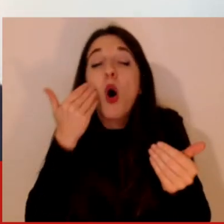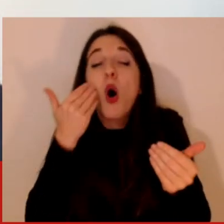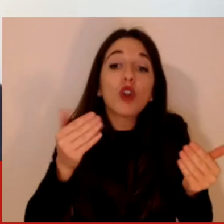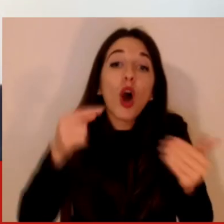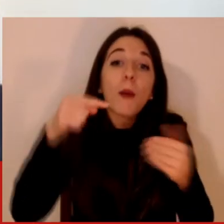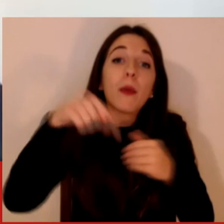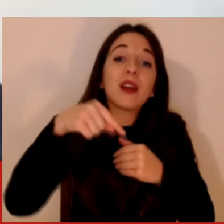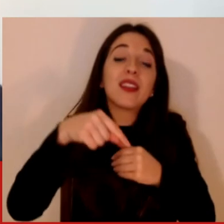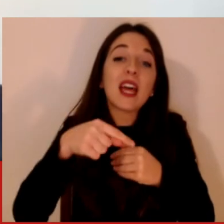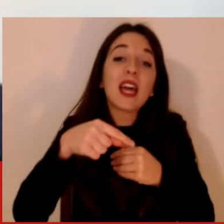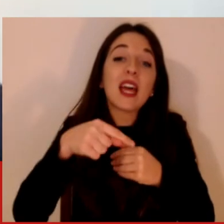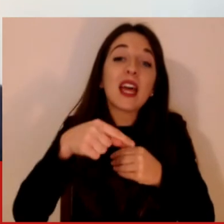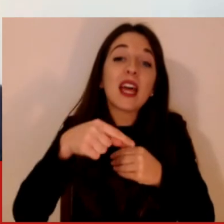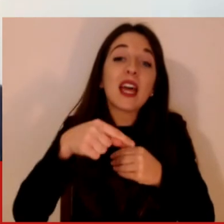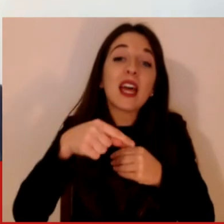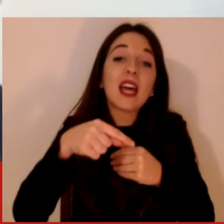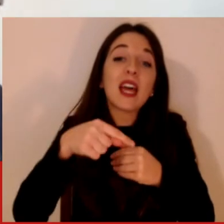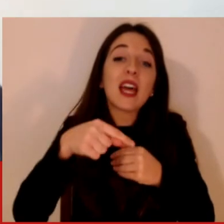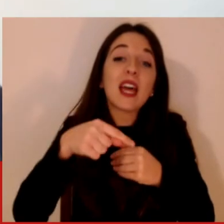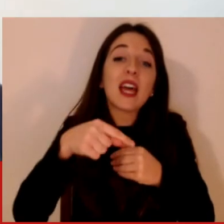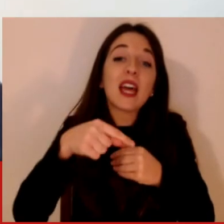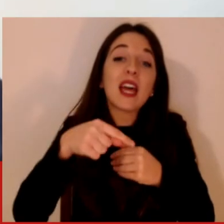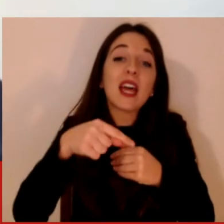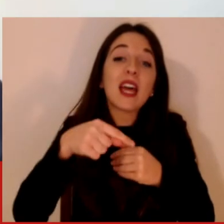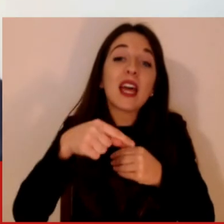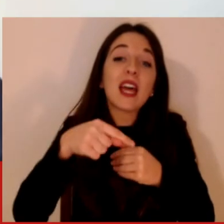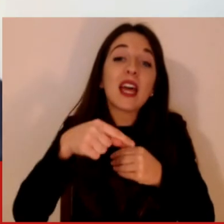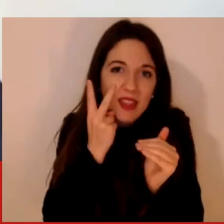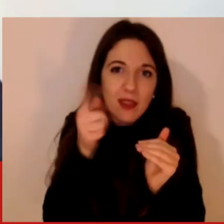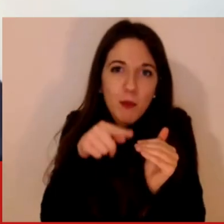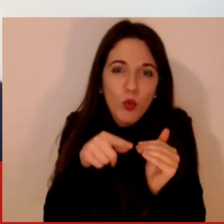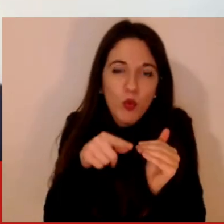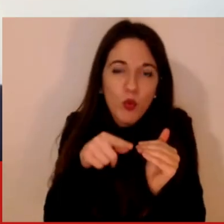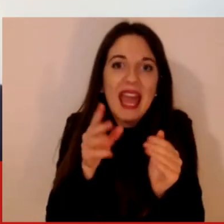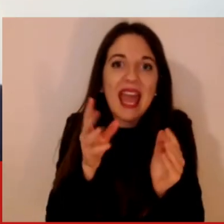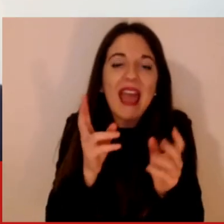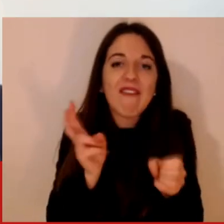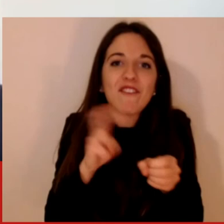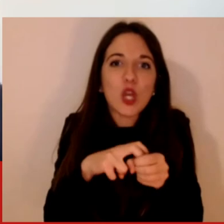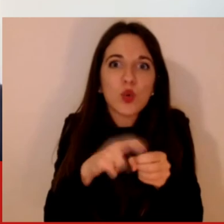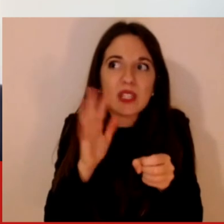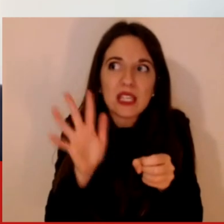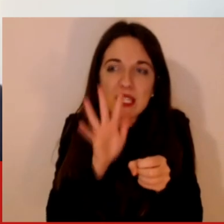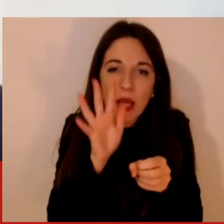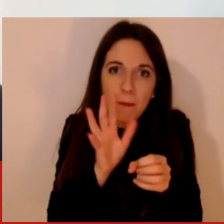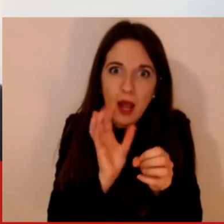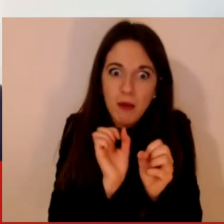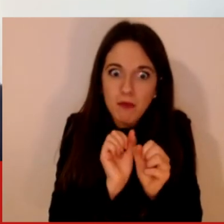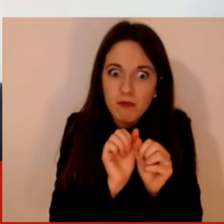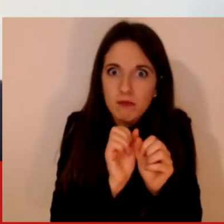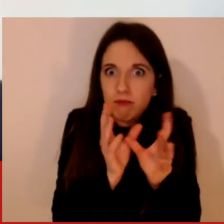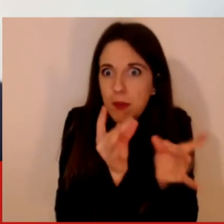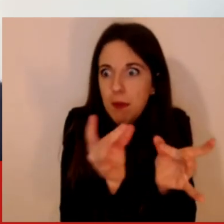varianti del virus che appaiono più trasmissibili e quindi bisognerà continuare a lavorare, a fare sforzi per contenere